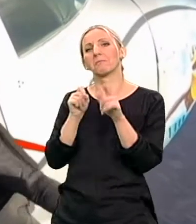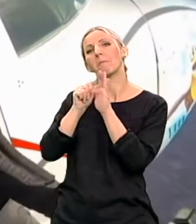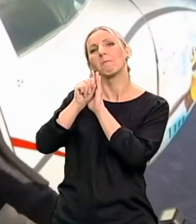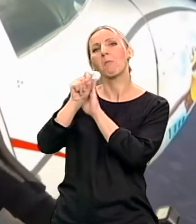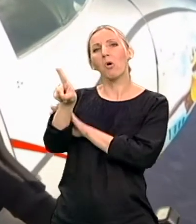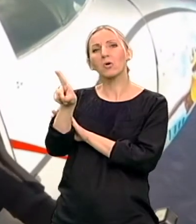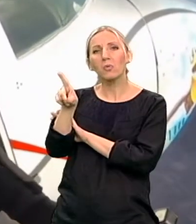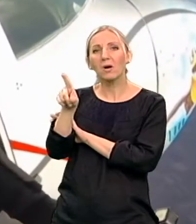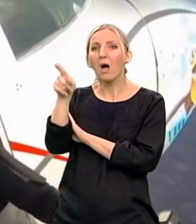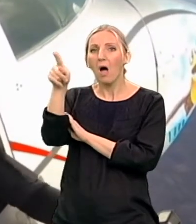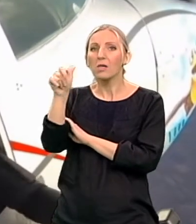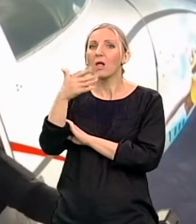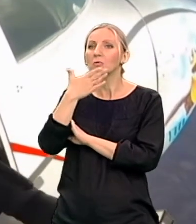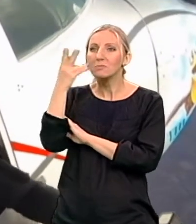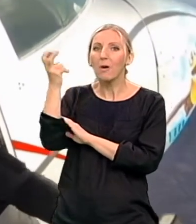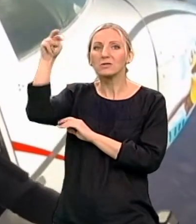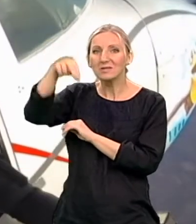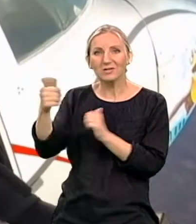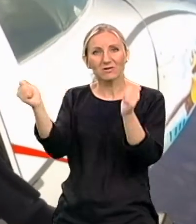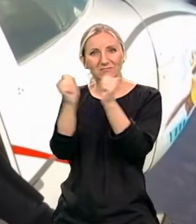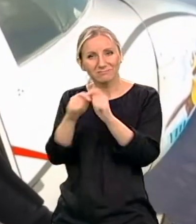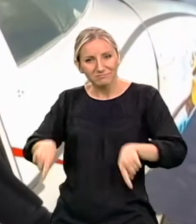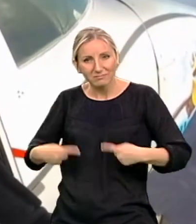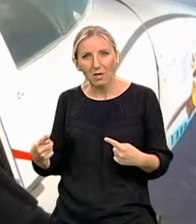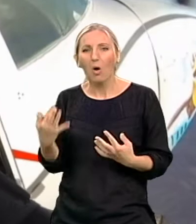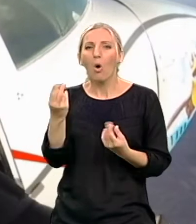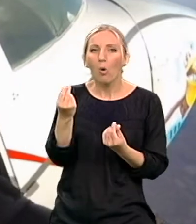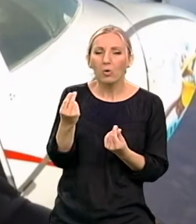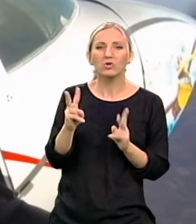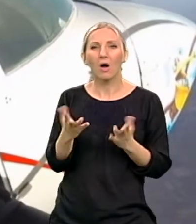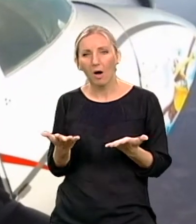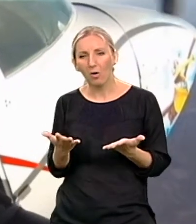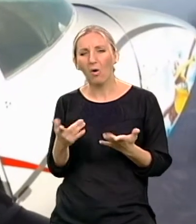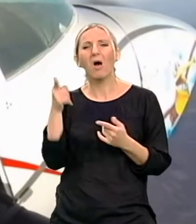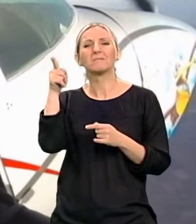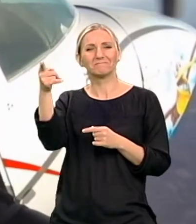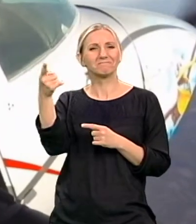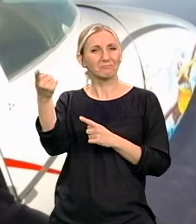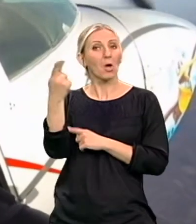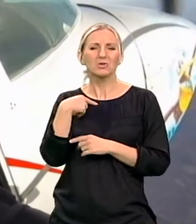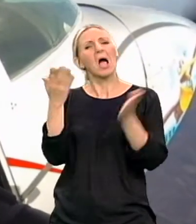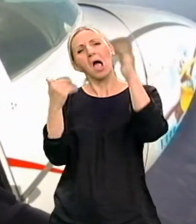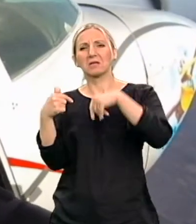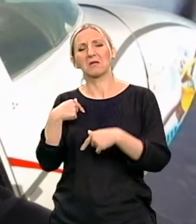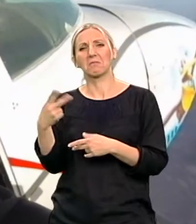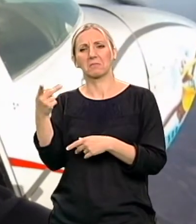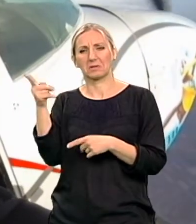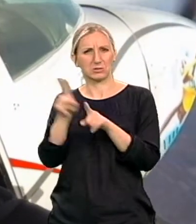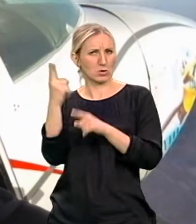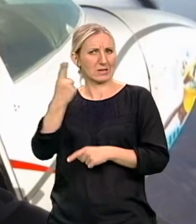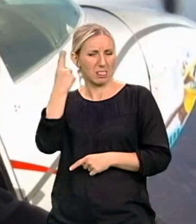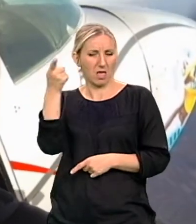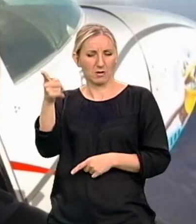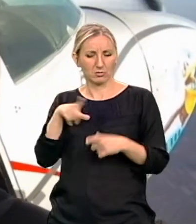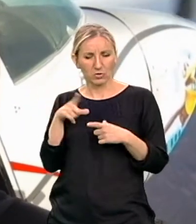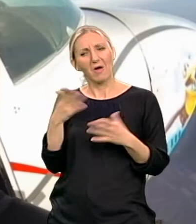pitan, da li su nekada skakali, kako to izgleda, koliko pošta i slično. I on meni kaže kao, ajde da se mi nađu, pošto izrenjene on, ajde da sutra se